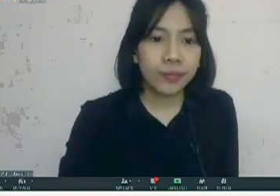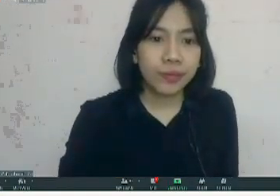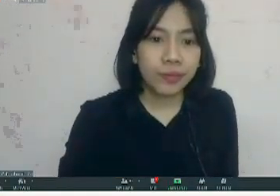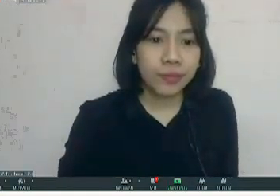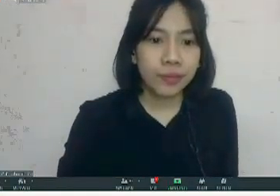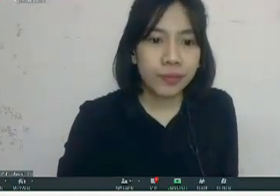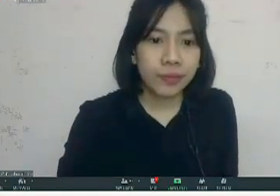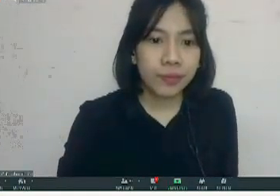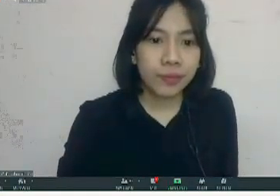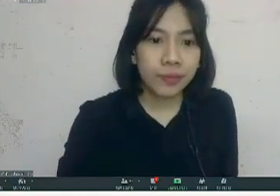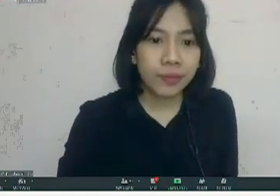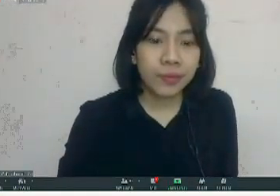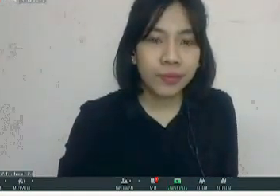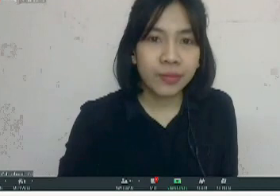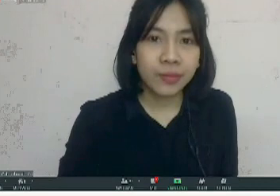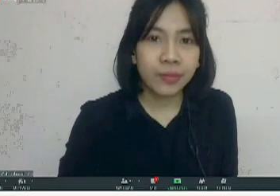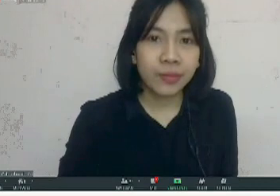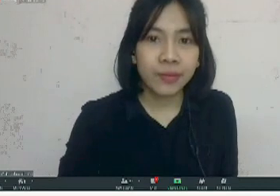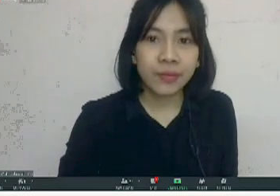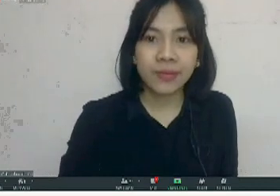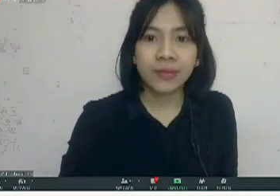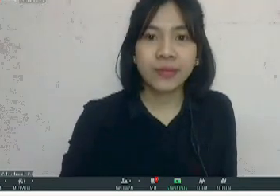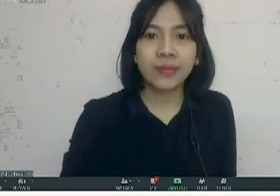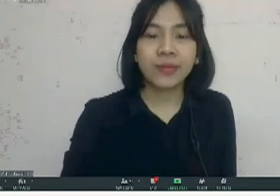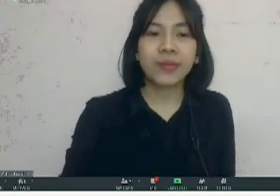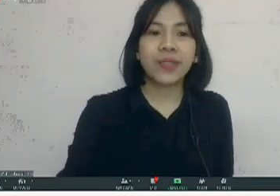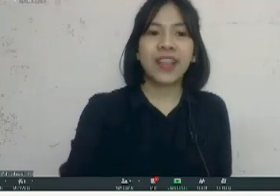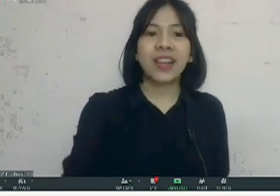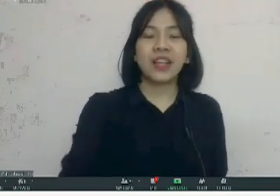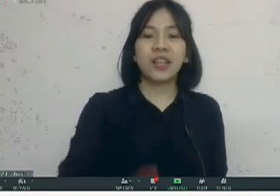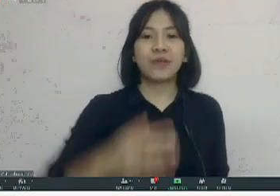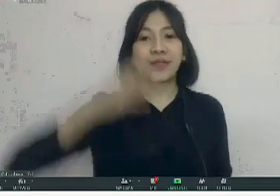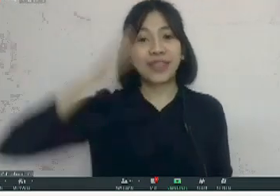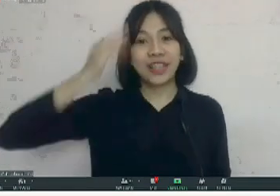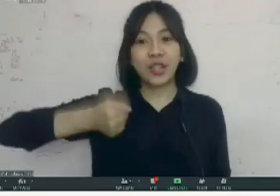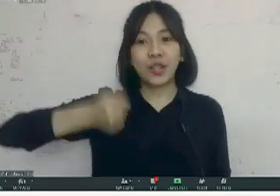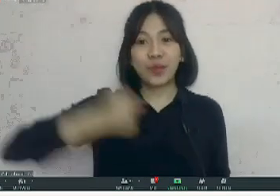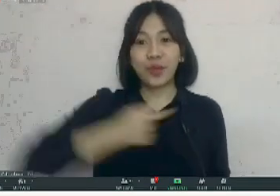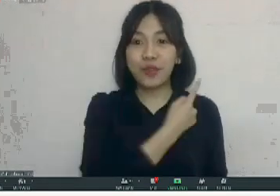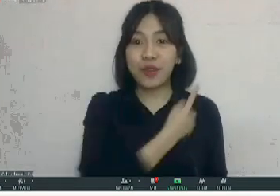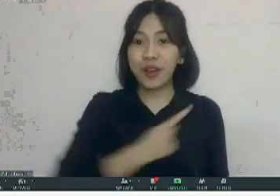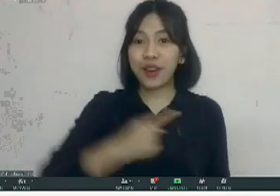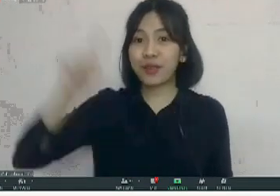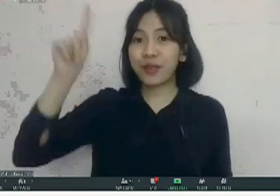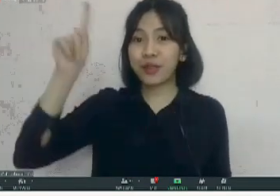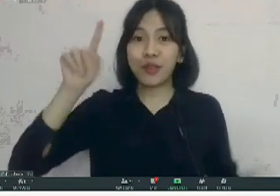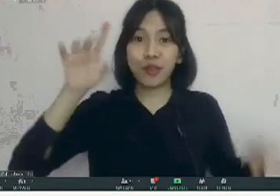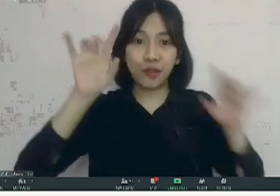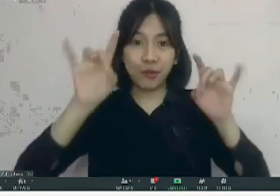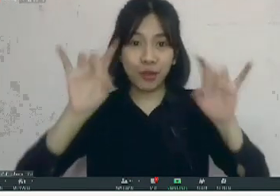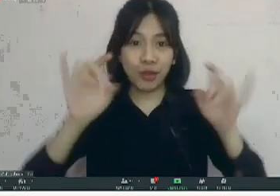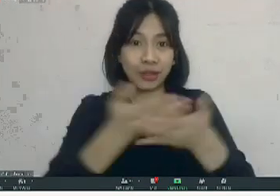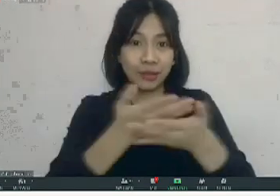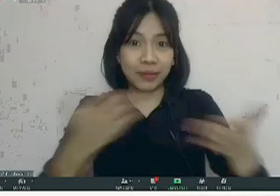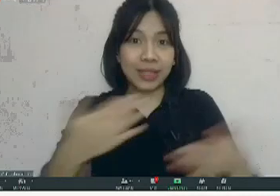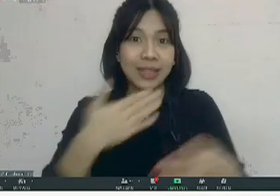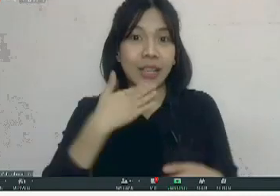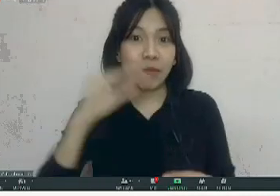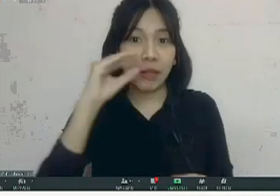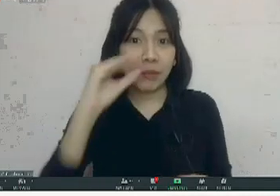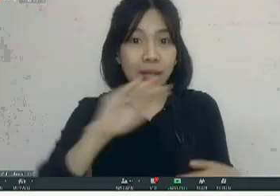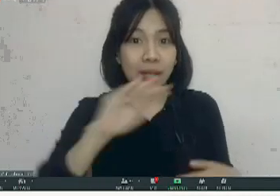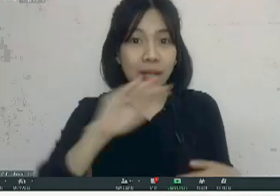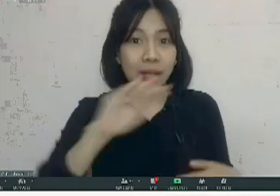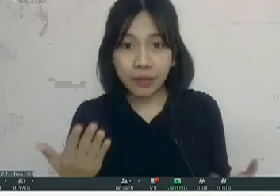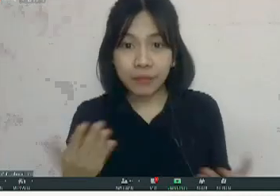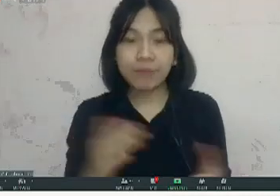ya Bismillahirrahmanirrahim Assalamualaikum warahmatullahi wabarakatuh selamat pagi Bapak Ibu sebelumnya